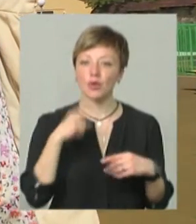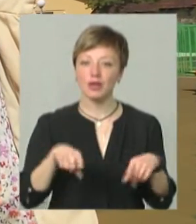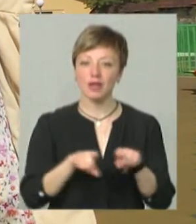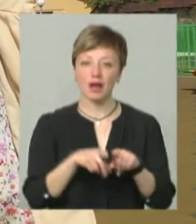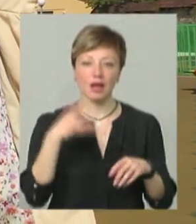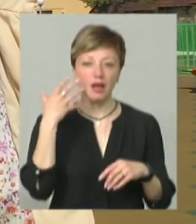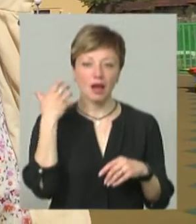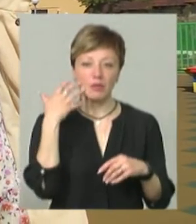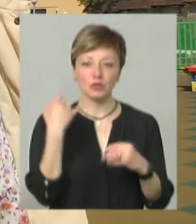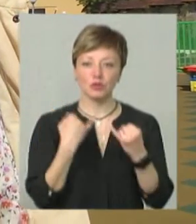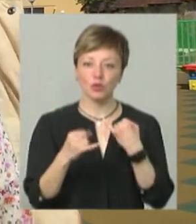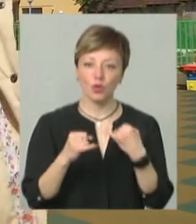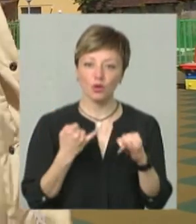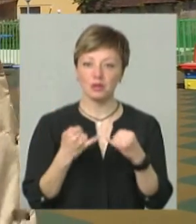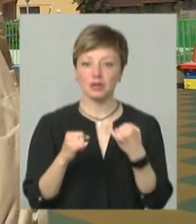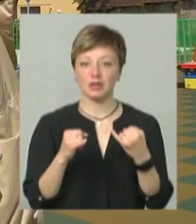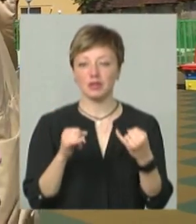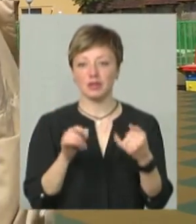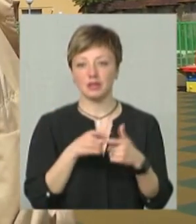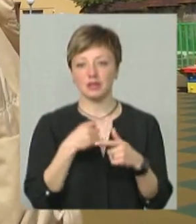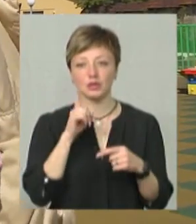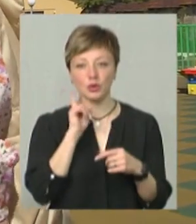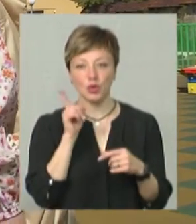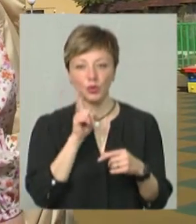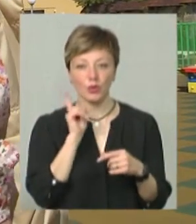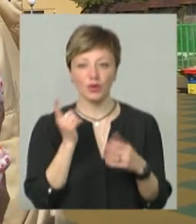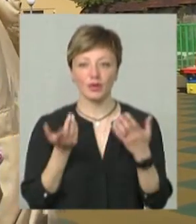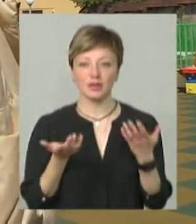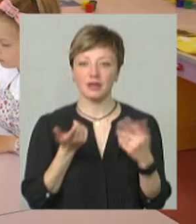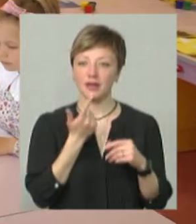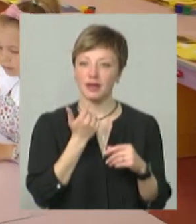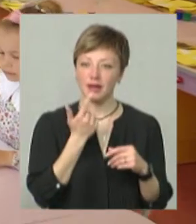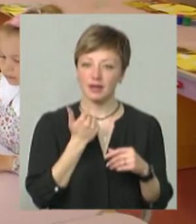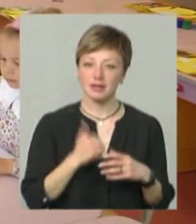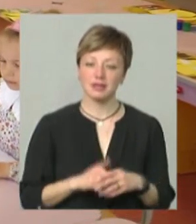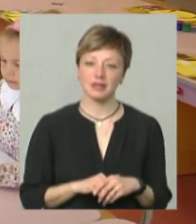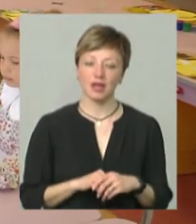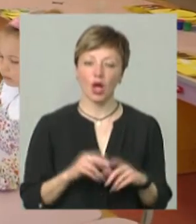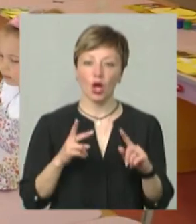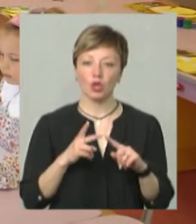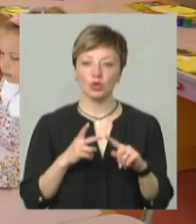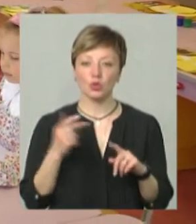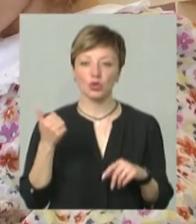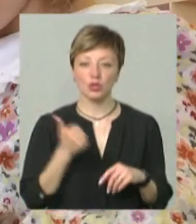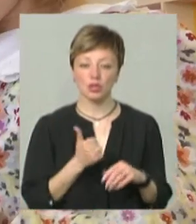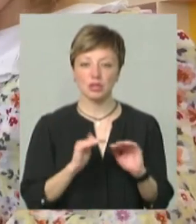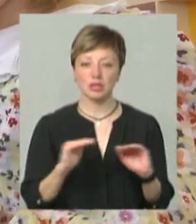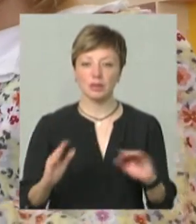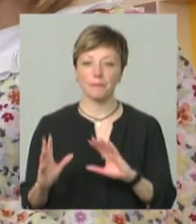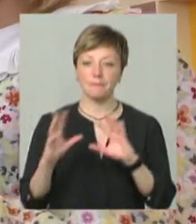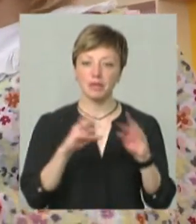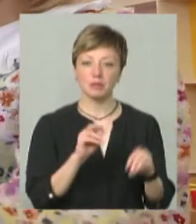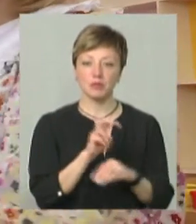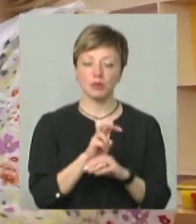жовті, зелена, красна. Другий тиждень поспіль діти-переселенці приходять у